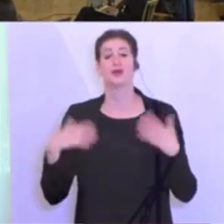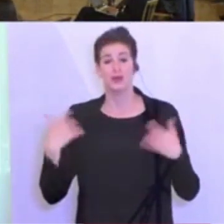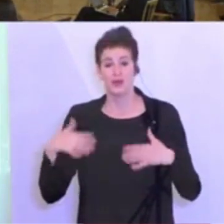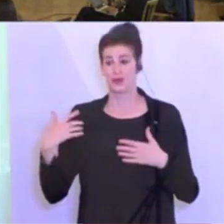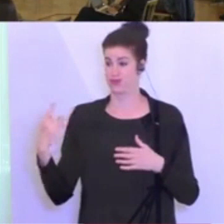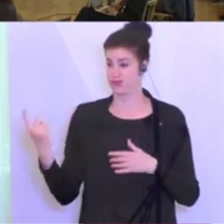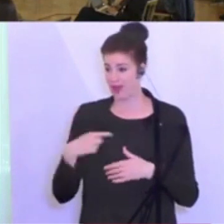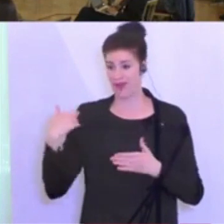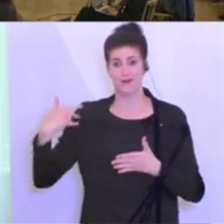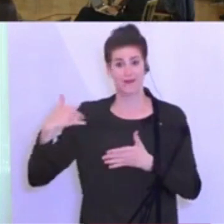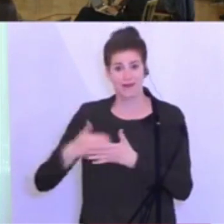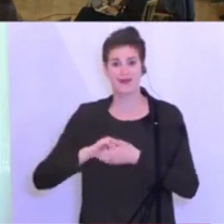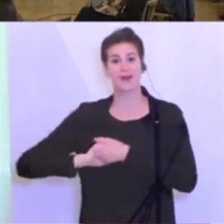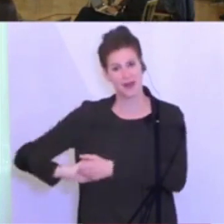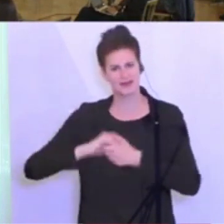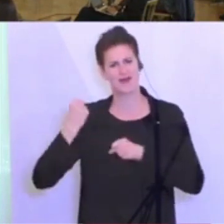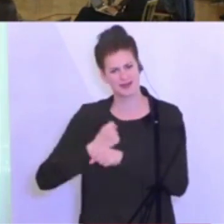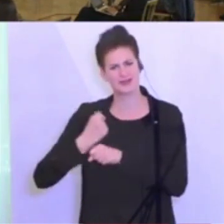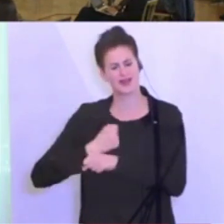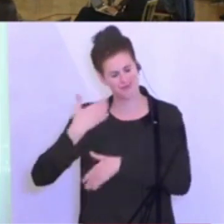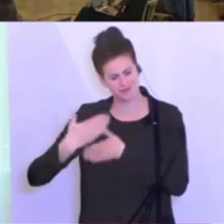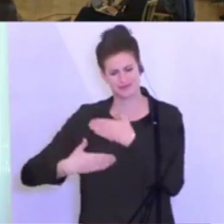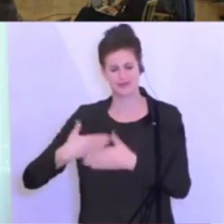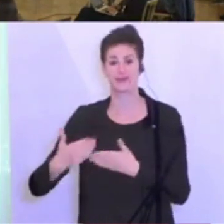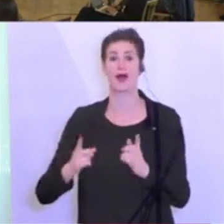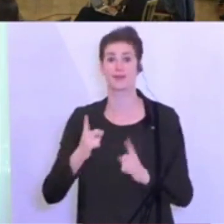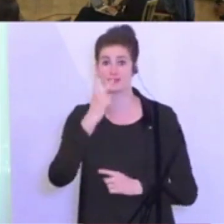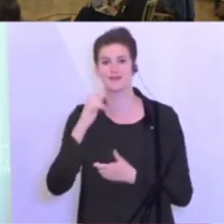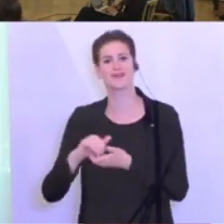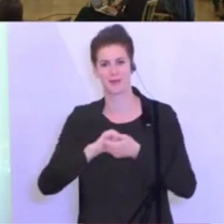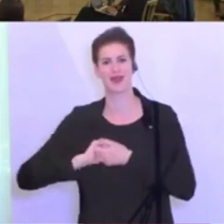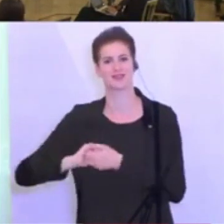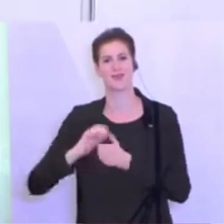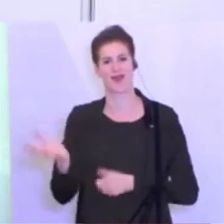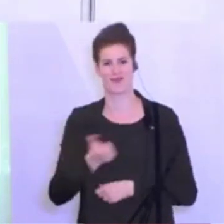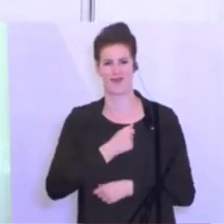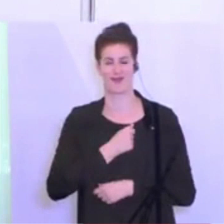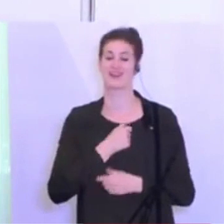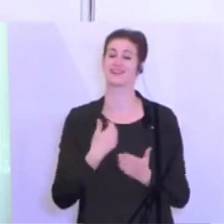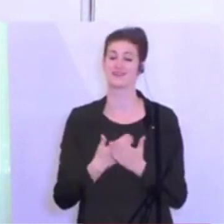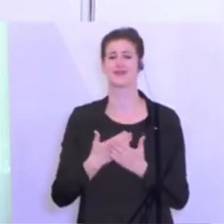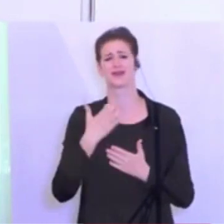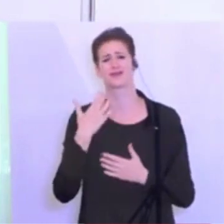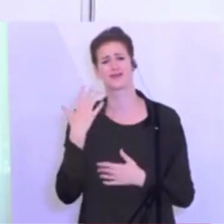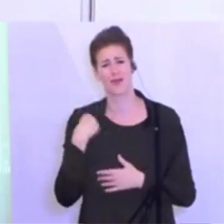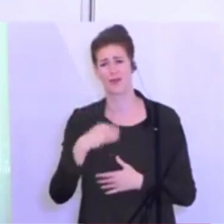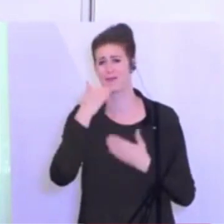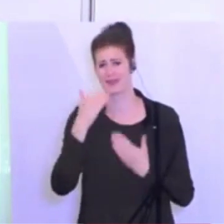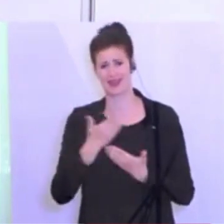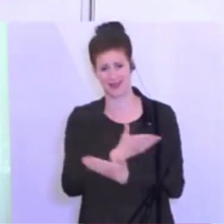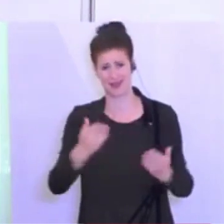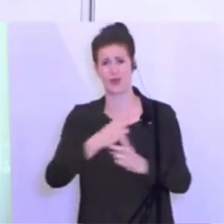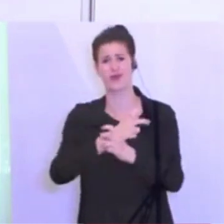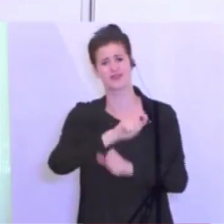gemeinsamen Erfolgen geführt. Wir wollen weiter auf diese Gemeinsamkeit setzen und deshalb bedanken wir uns noch einmal bei allen in